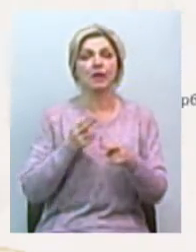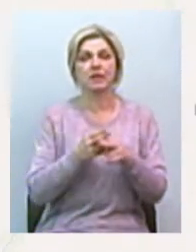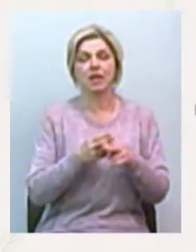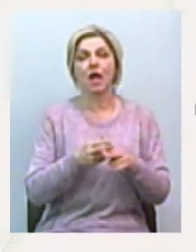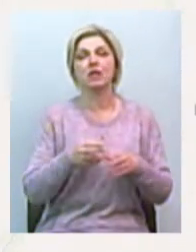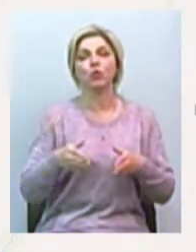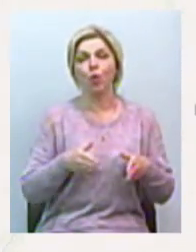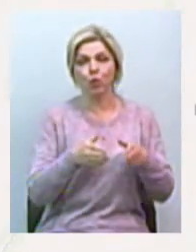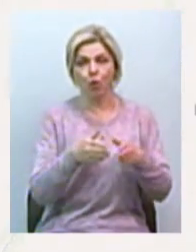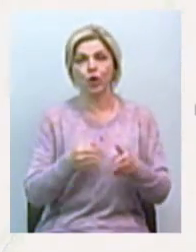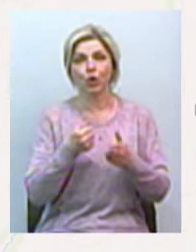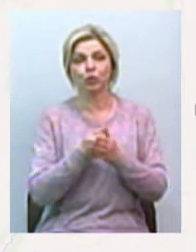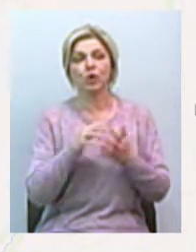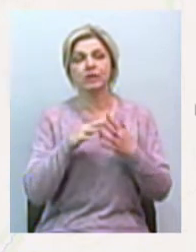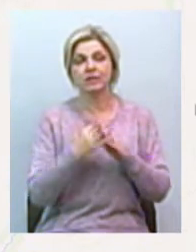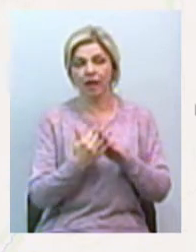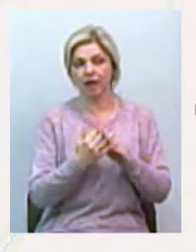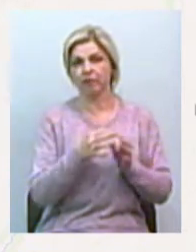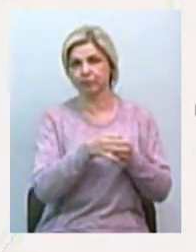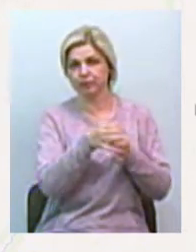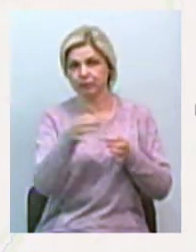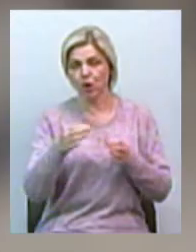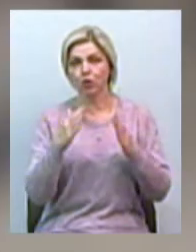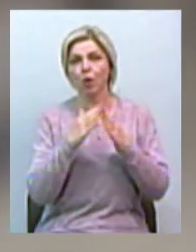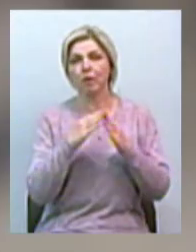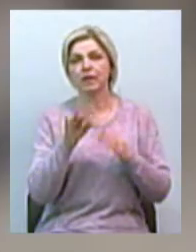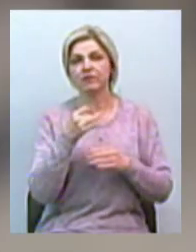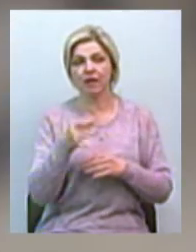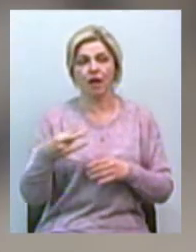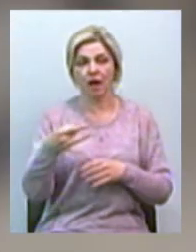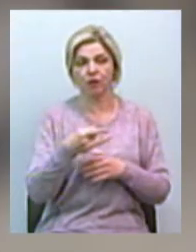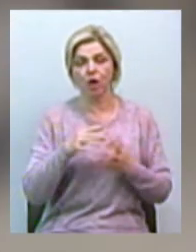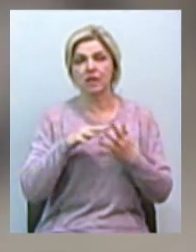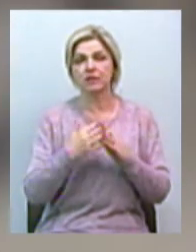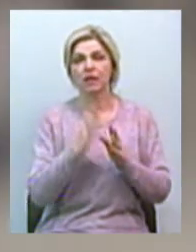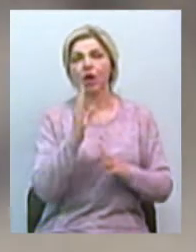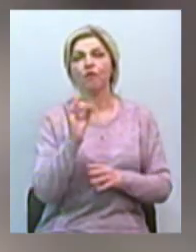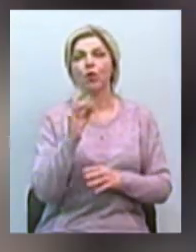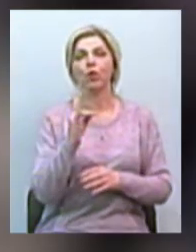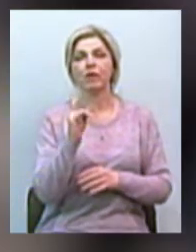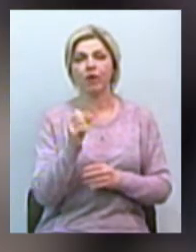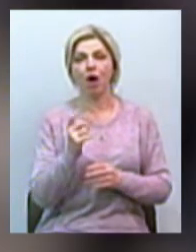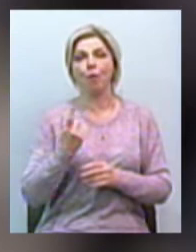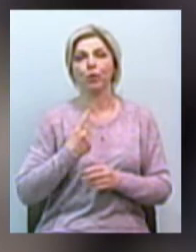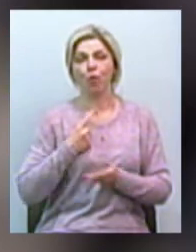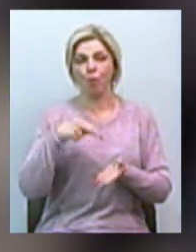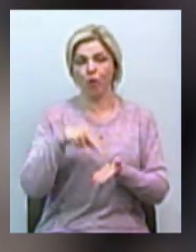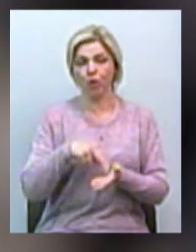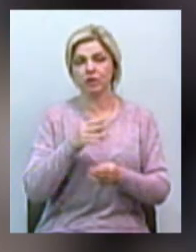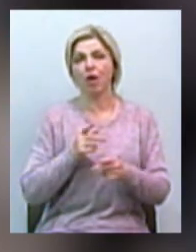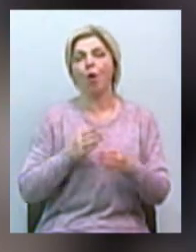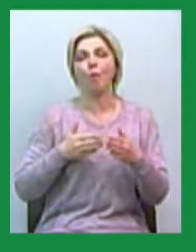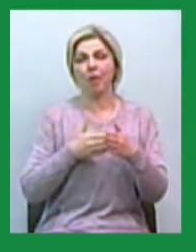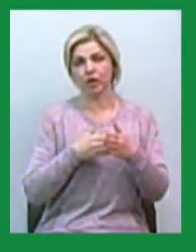дороги до сіл Новокантакузівка та Козубівка Доманівського району. У селі Воронівка встановлено блокпост та обмежено в'їзд та